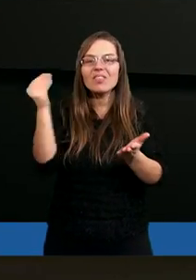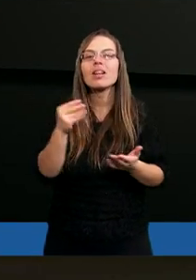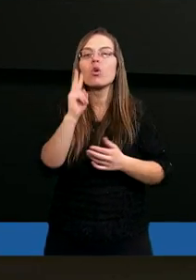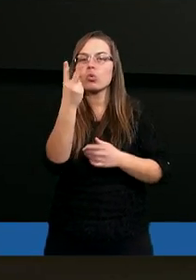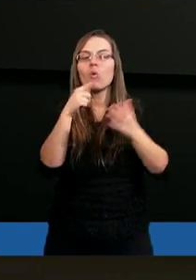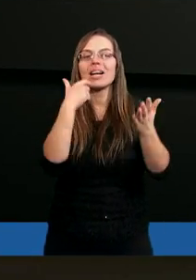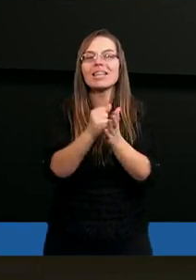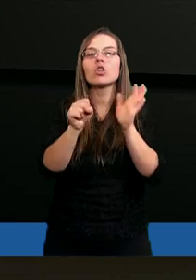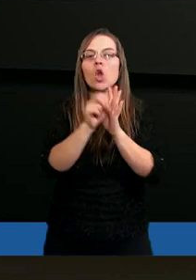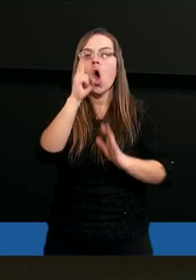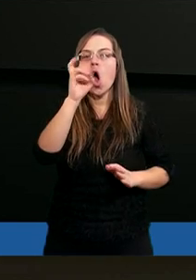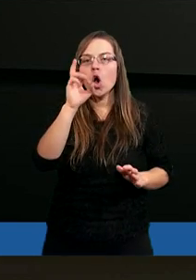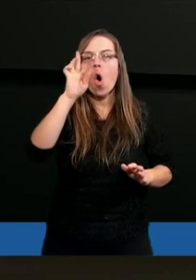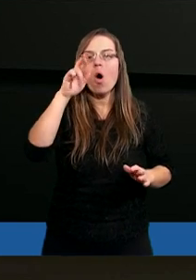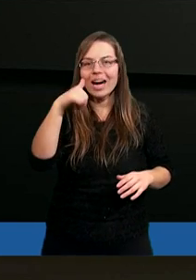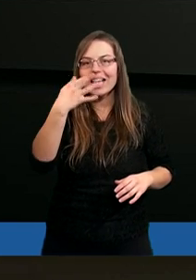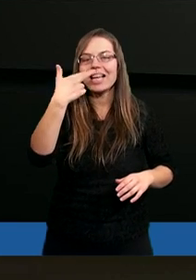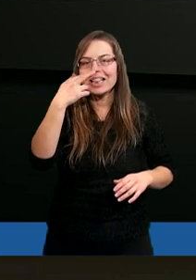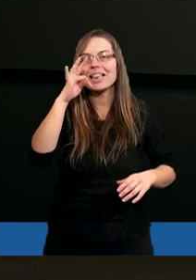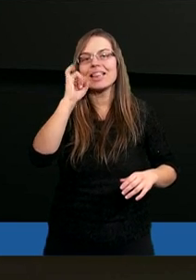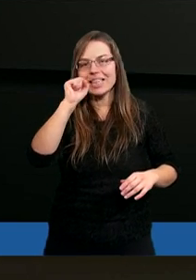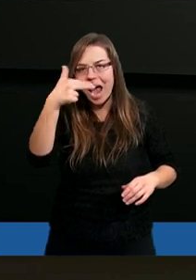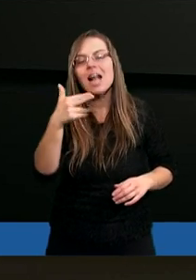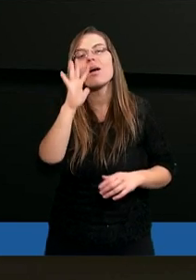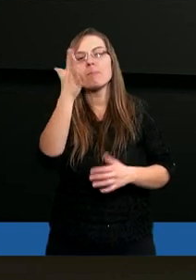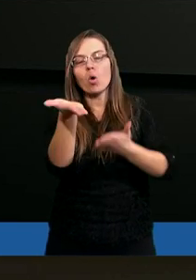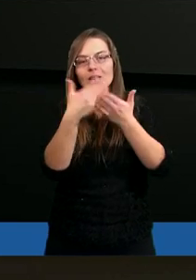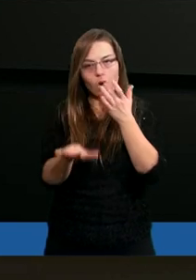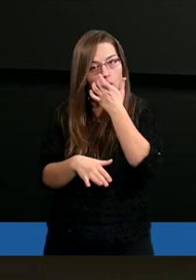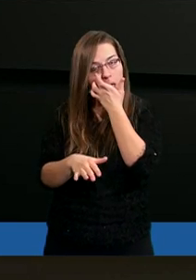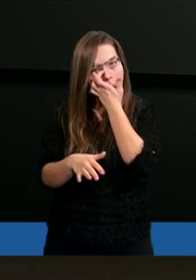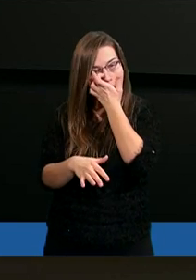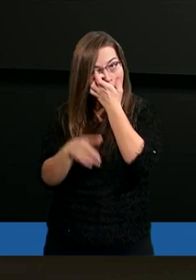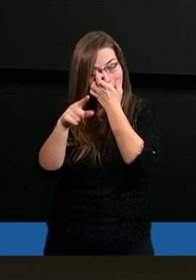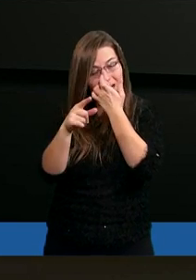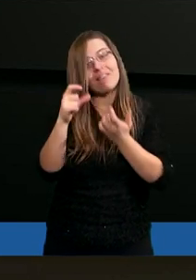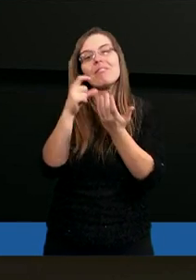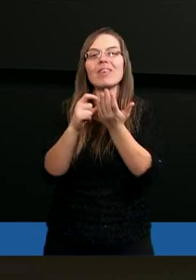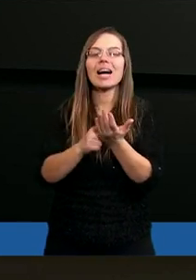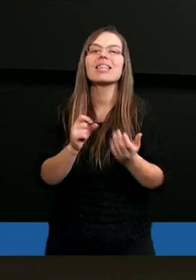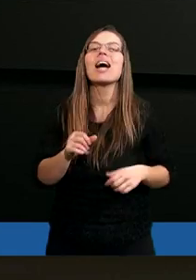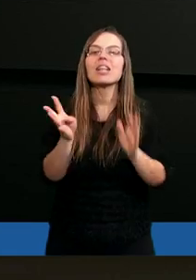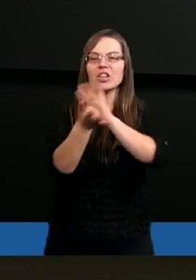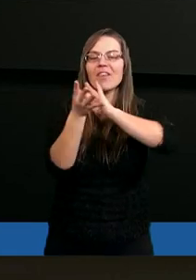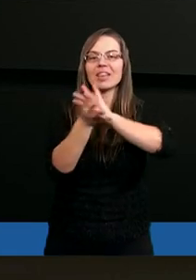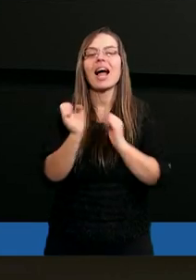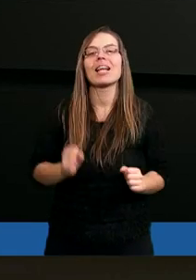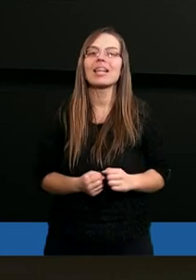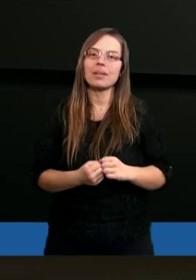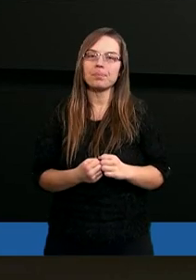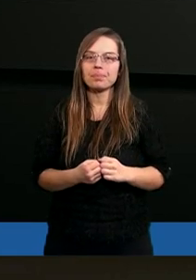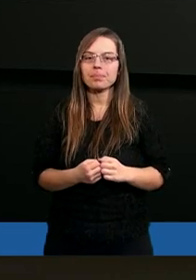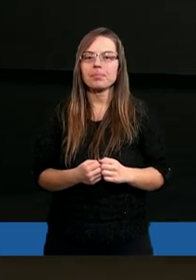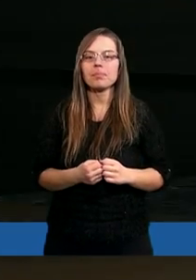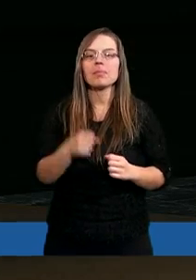drugi list do Koryntian, piąty rozdział i tam werset dziewiętnasty.